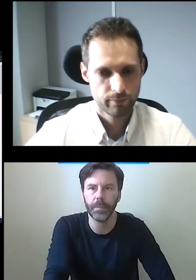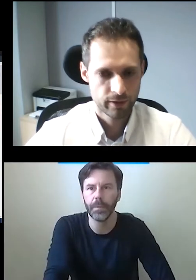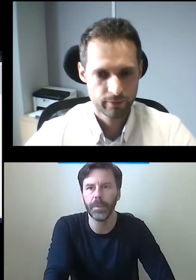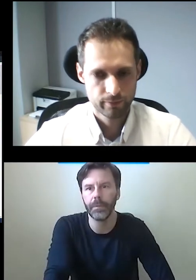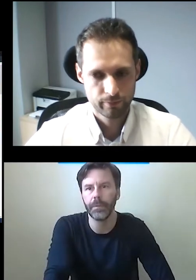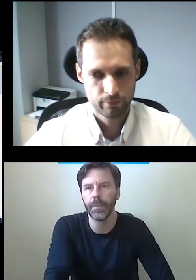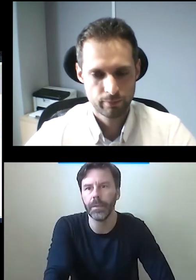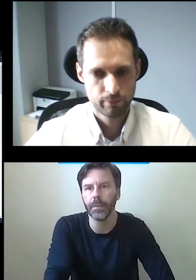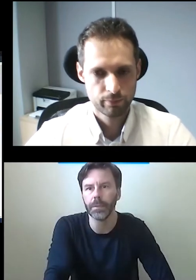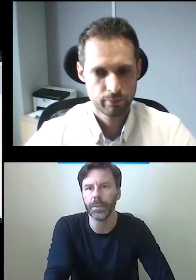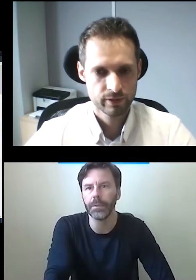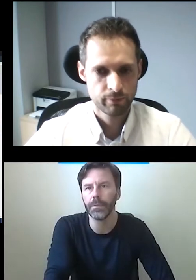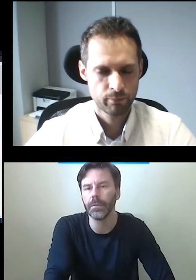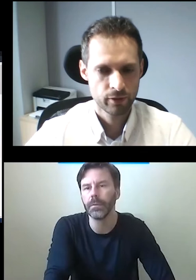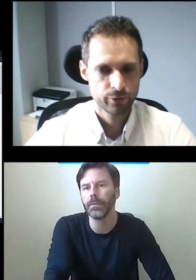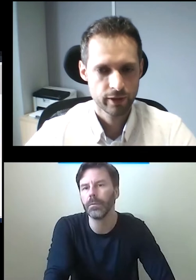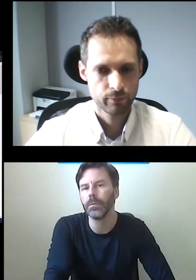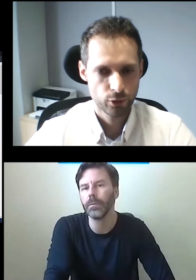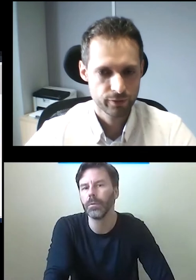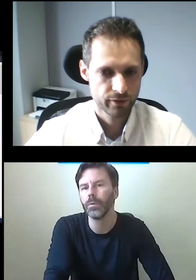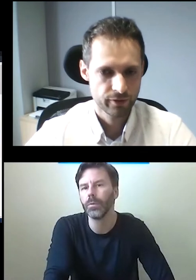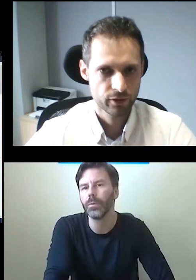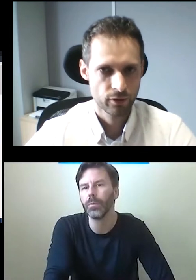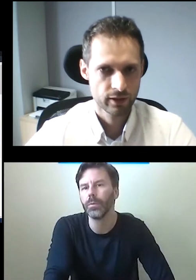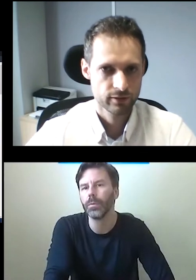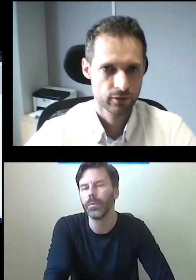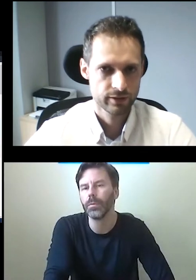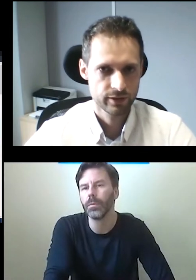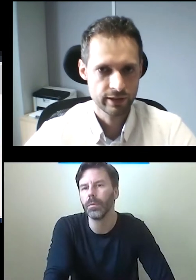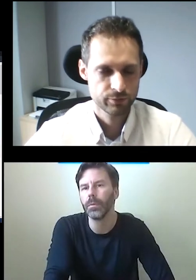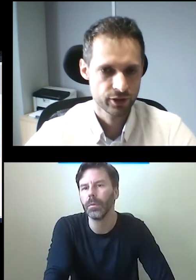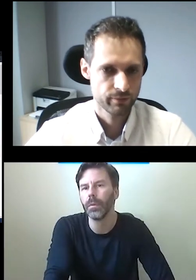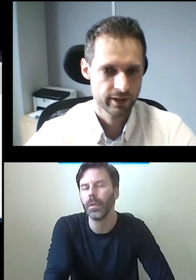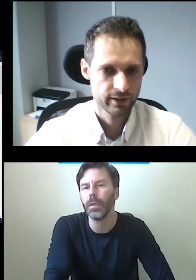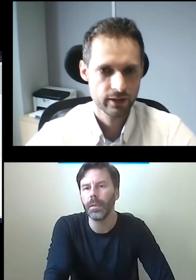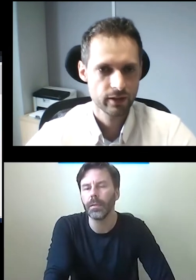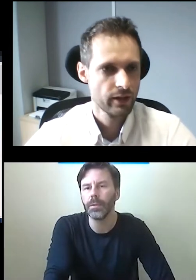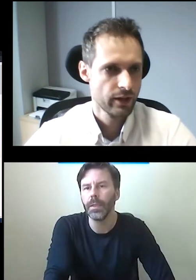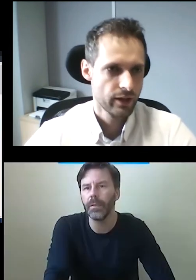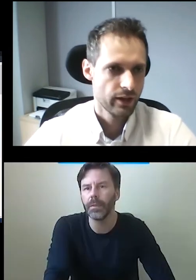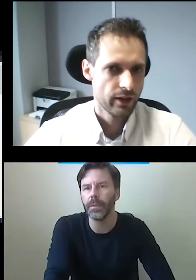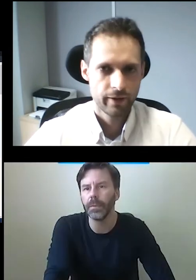planuje budowę tych wind oraz ich sprzedaż i marketing.